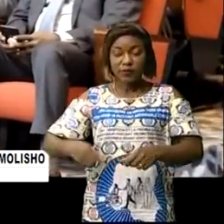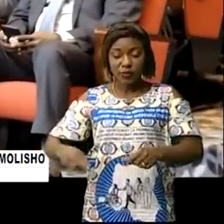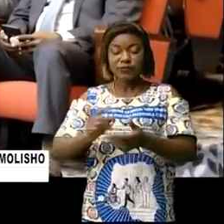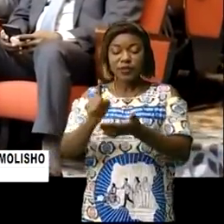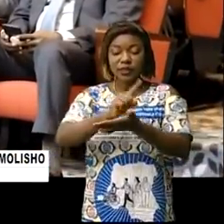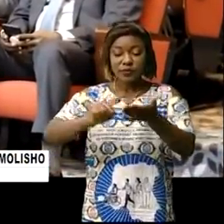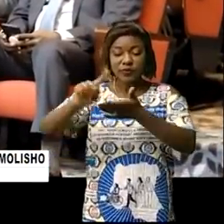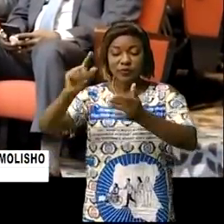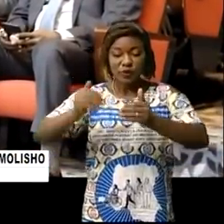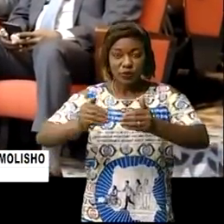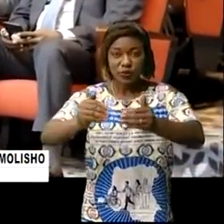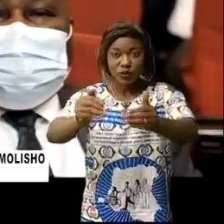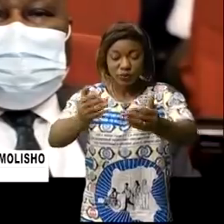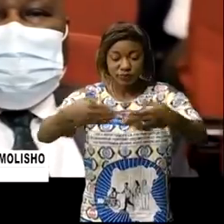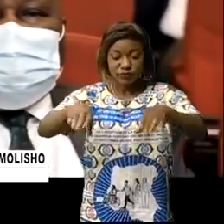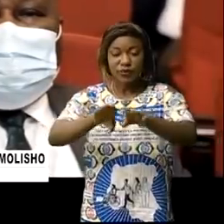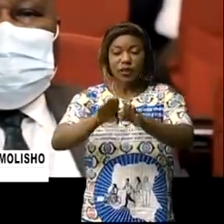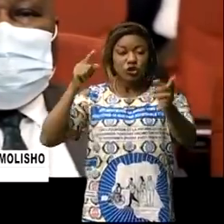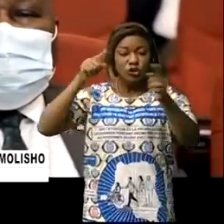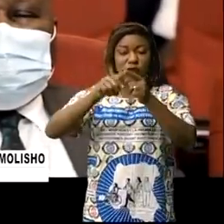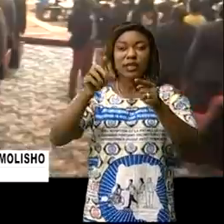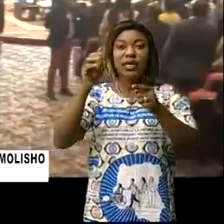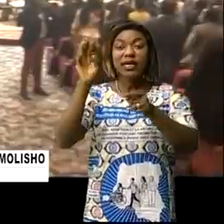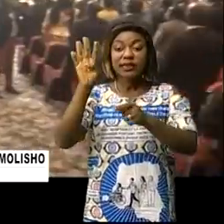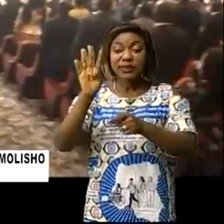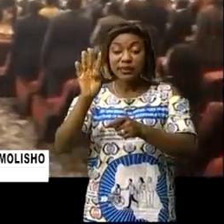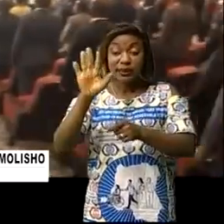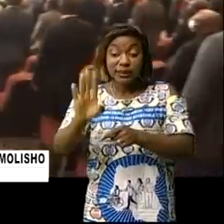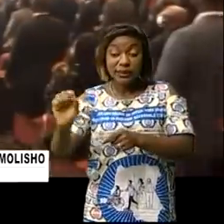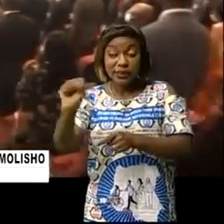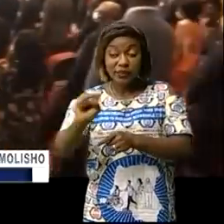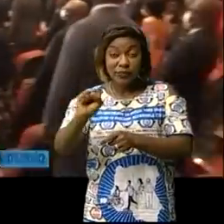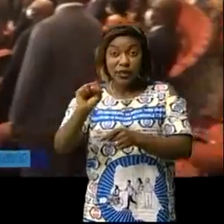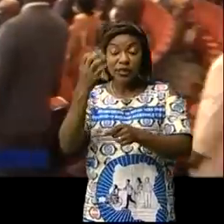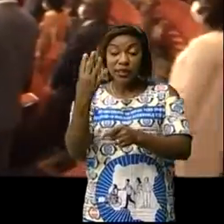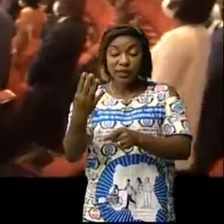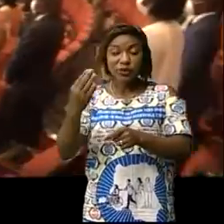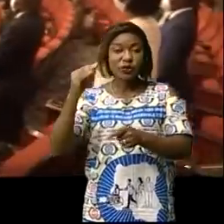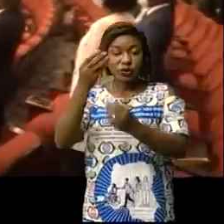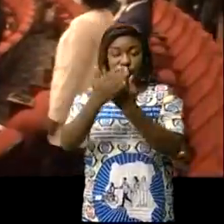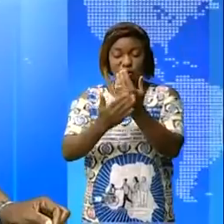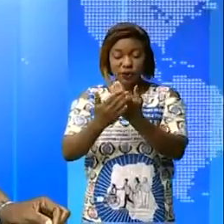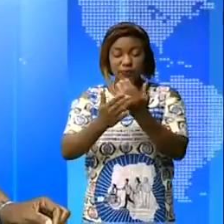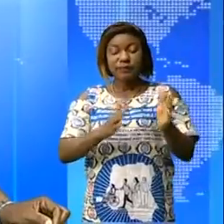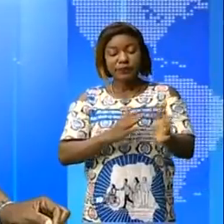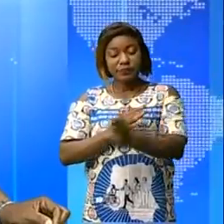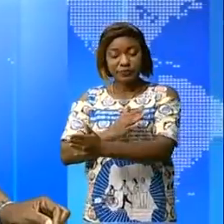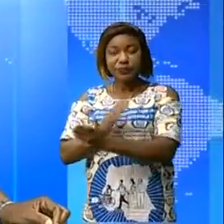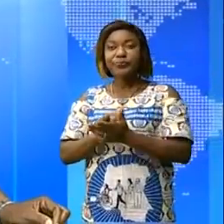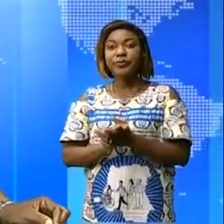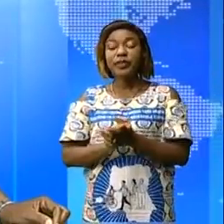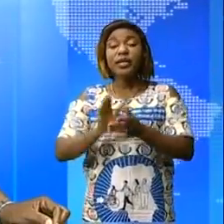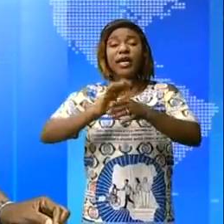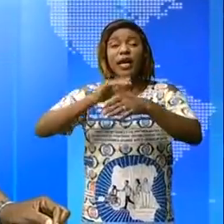séminaire va se poursuivre à huis clos jusqu'au samedi 24 juillet, date qui marque sa clôture. Et